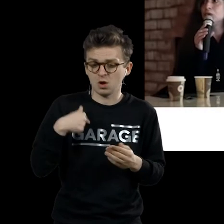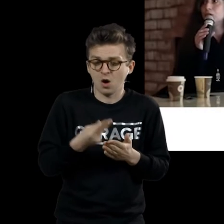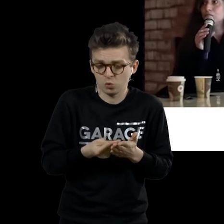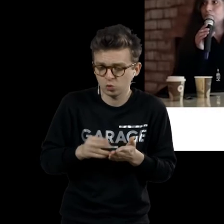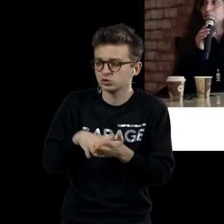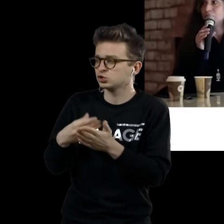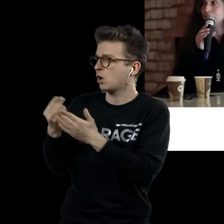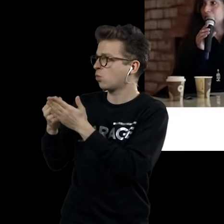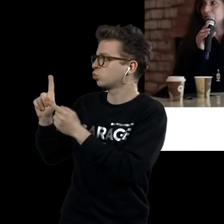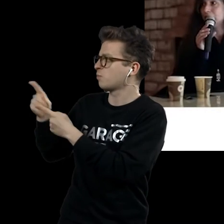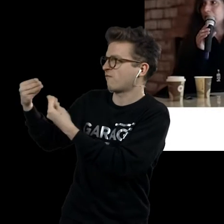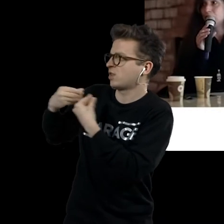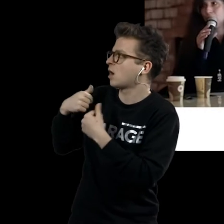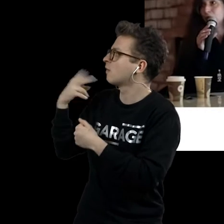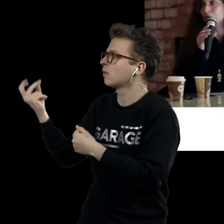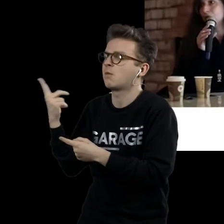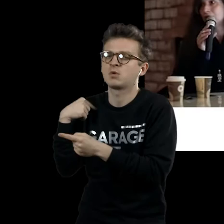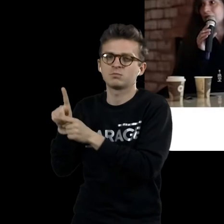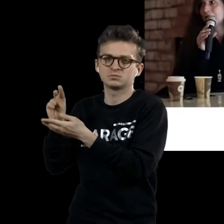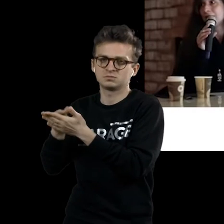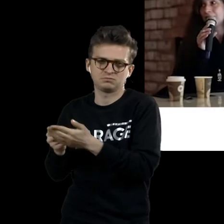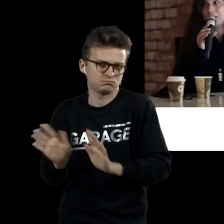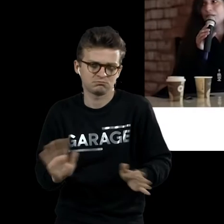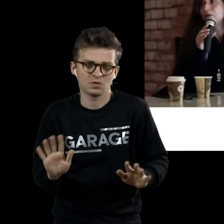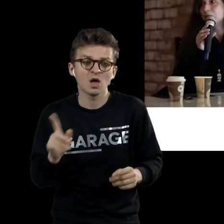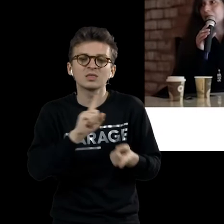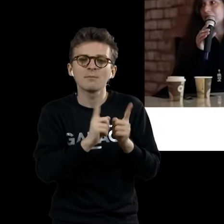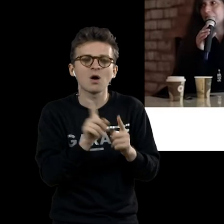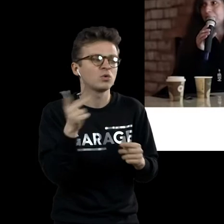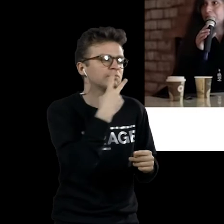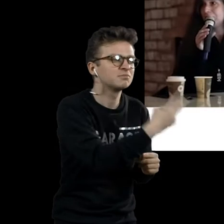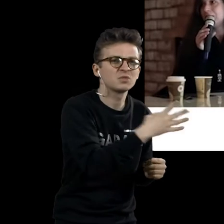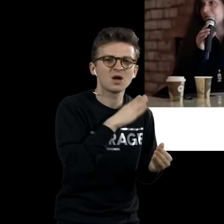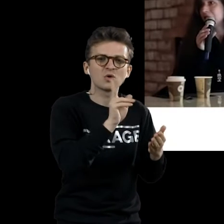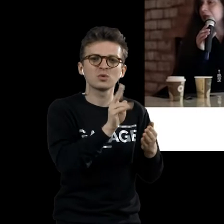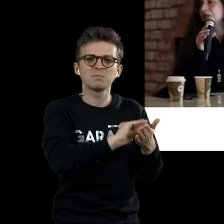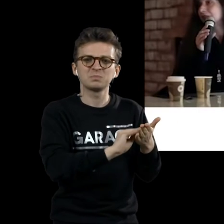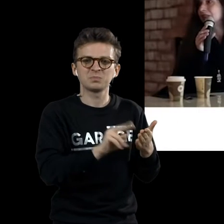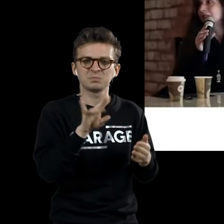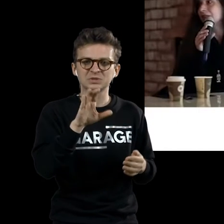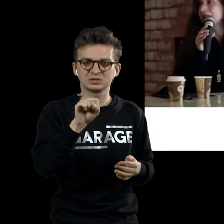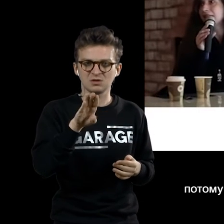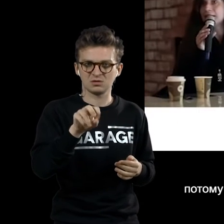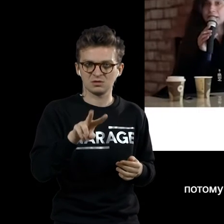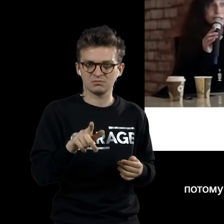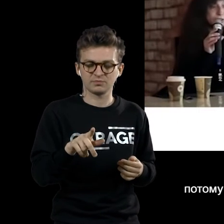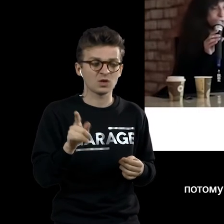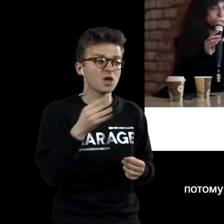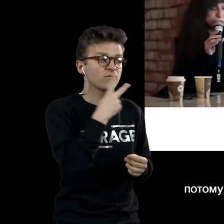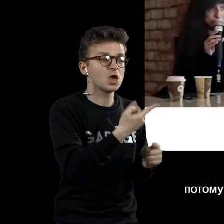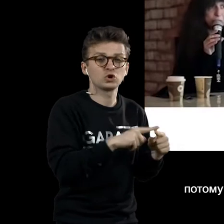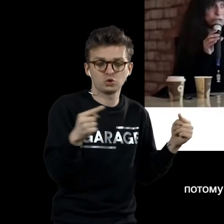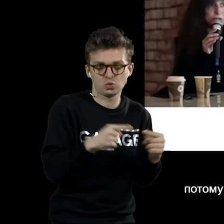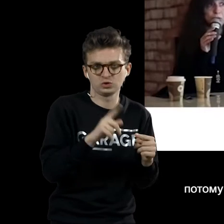почему вы думаете, что на художника должен влиять другой художник? На меня никто не повлиял, на меня повлияли скорее писатели. И это